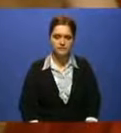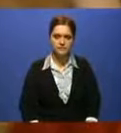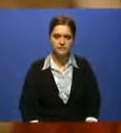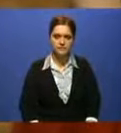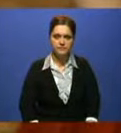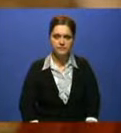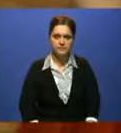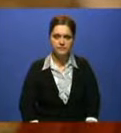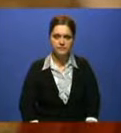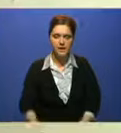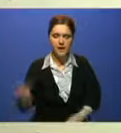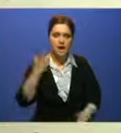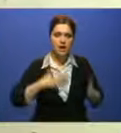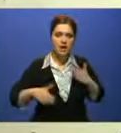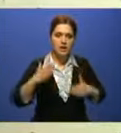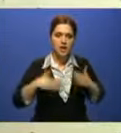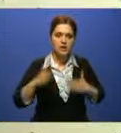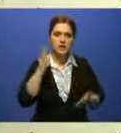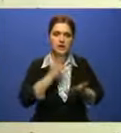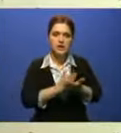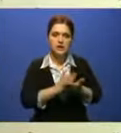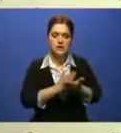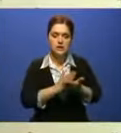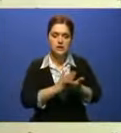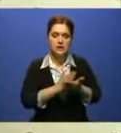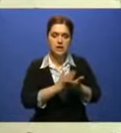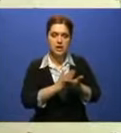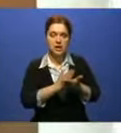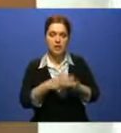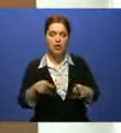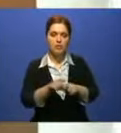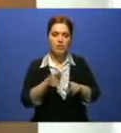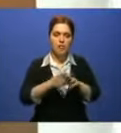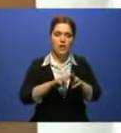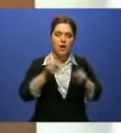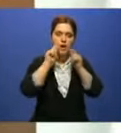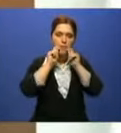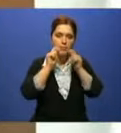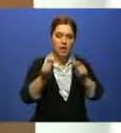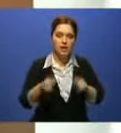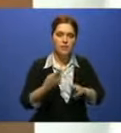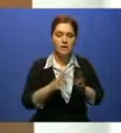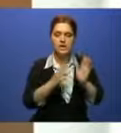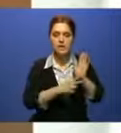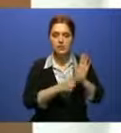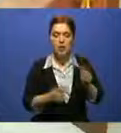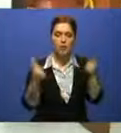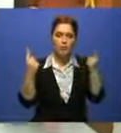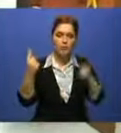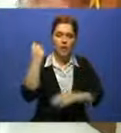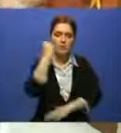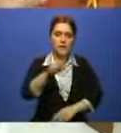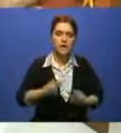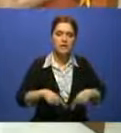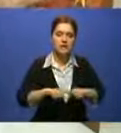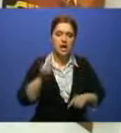Морозов, ветеран войны, рад подарку. Старый холодильник вышел из строя несколько месяцев назад. Новый пришелся как нельзя кстати. К 70-летнему юбилею победы агентство